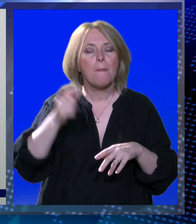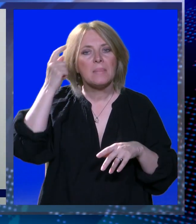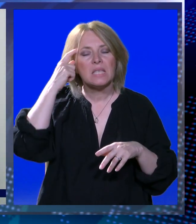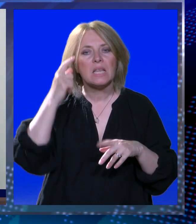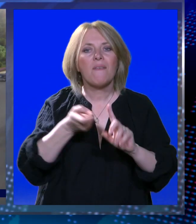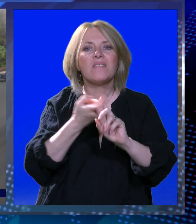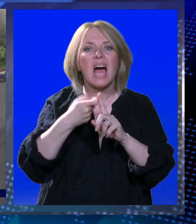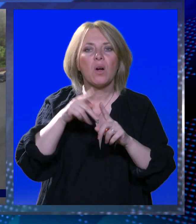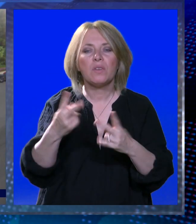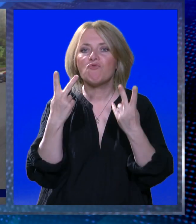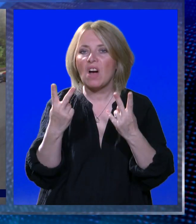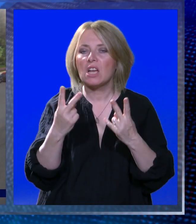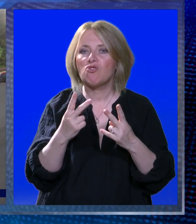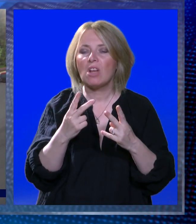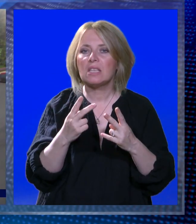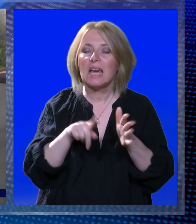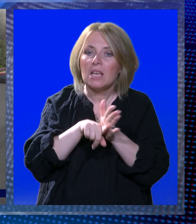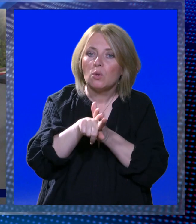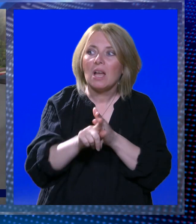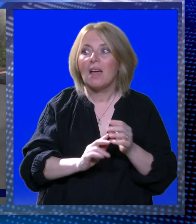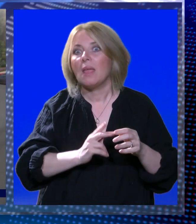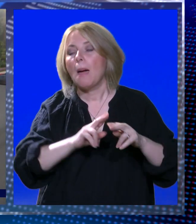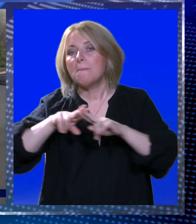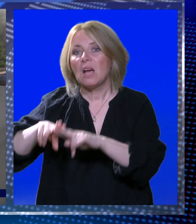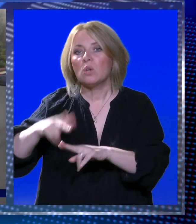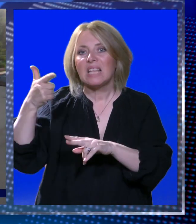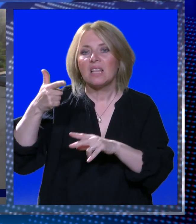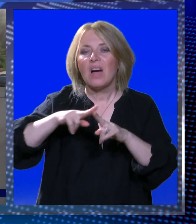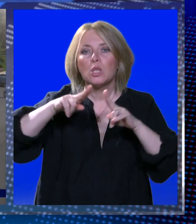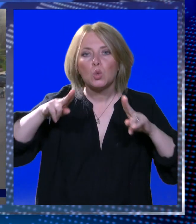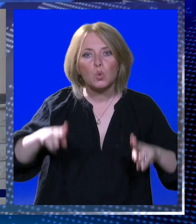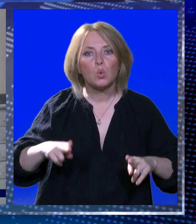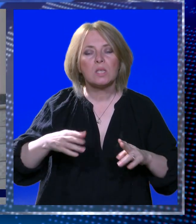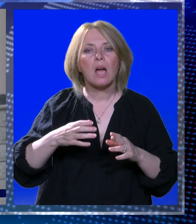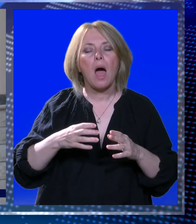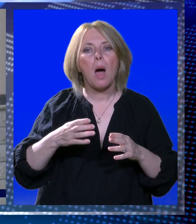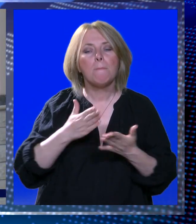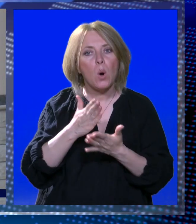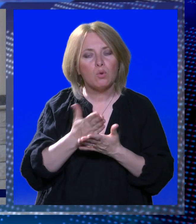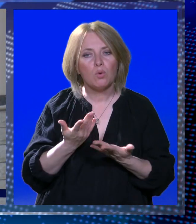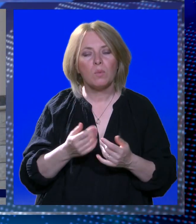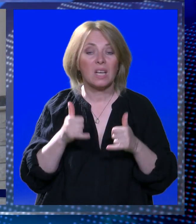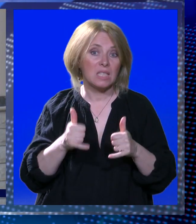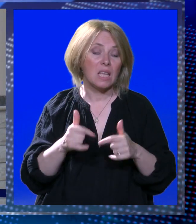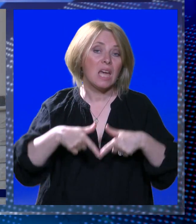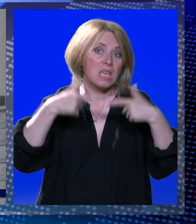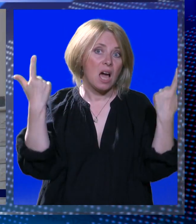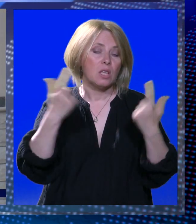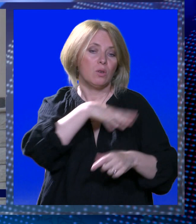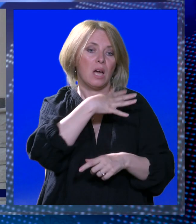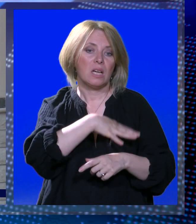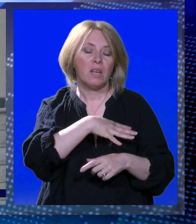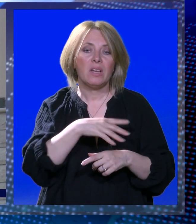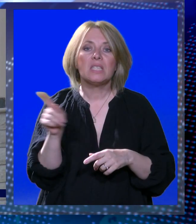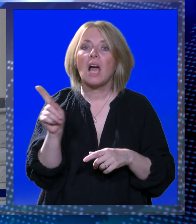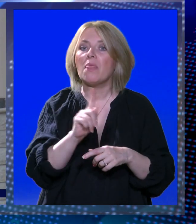smatra Franković, vrlo važna za ishod preostala dva arbitražna postupka jer se dotiče obje teme. U ovom je trenutku nedvojbano jasno da Republika